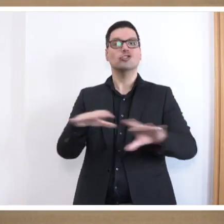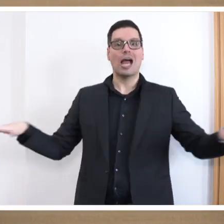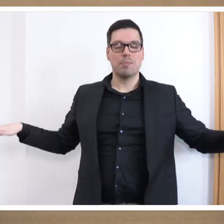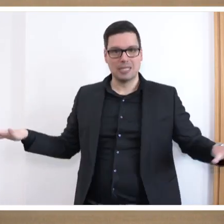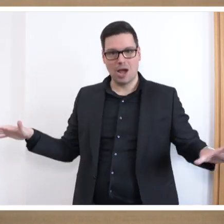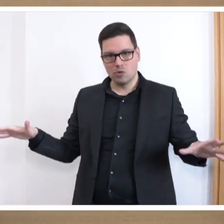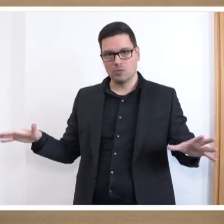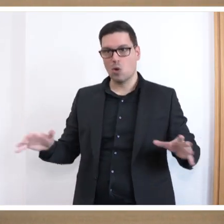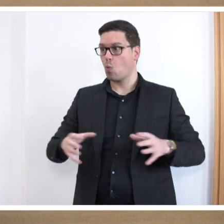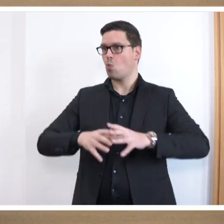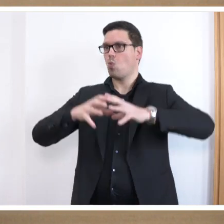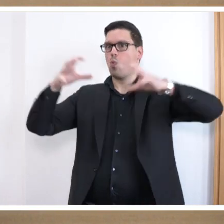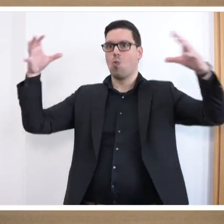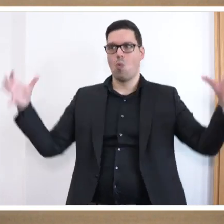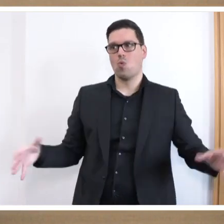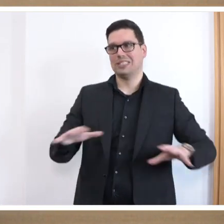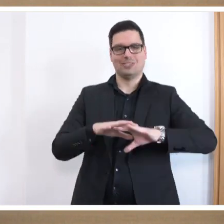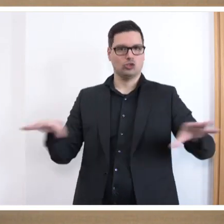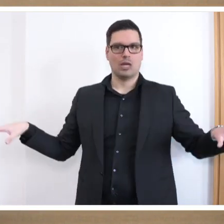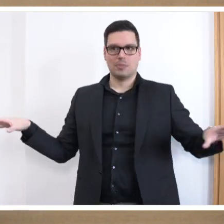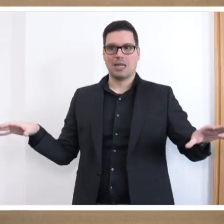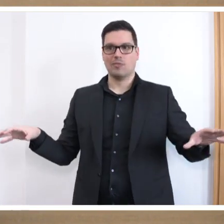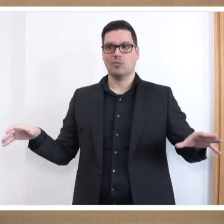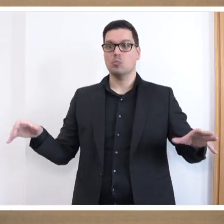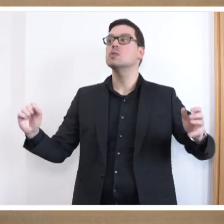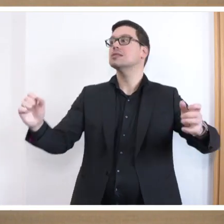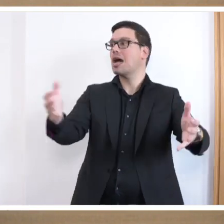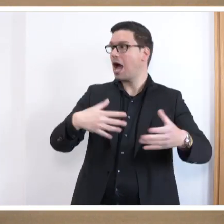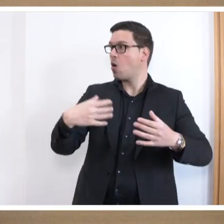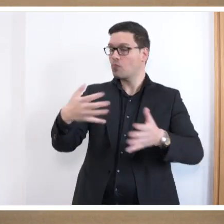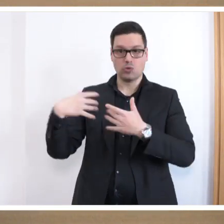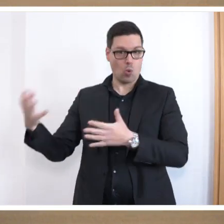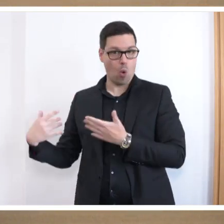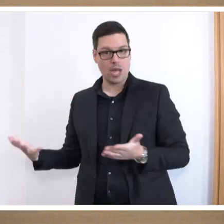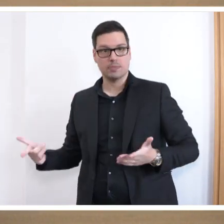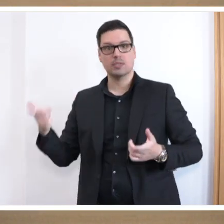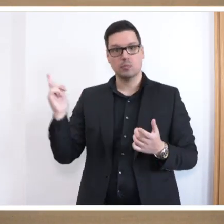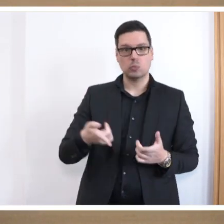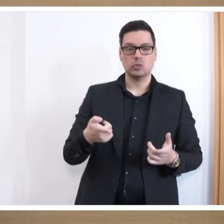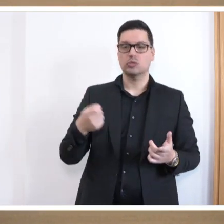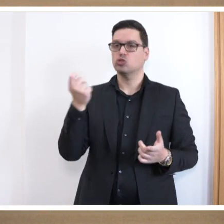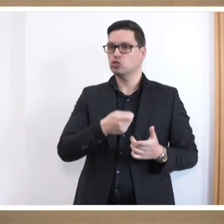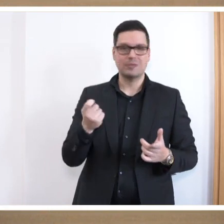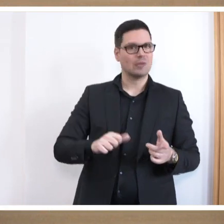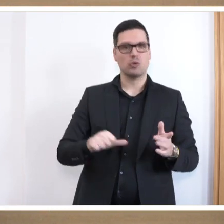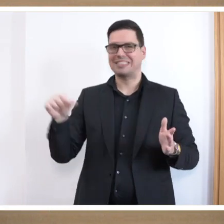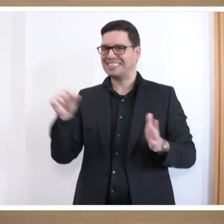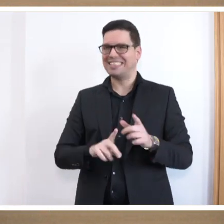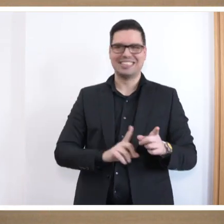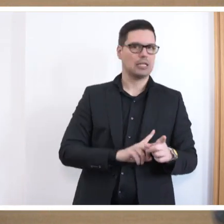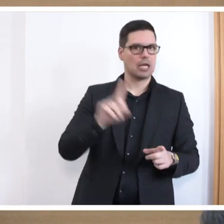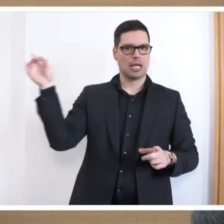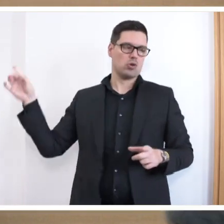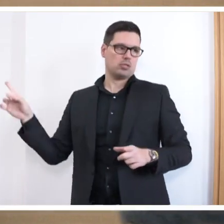Ein richtig großer Scherbenhaufen und der muss aufgeräumt werden, umfassend und die Stiftung muss aus der Krise geführt werden. Der